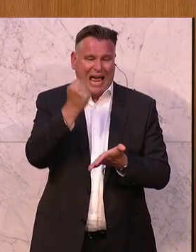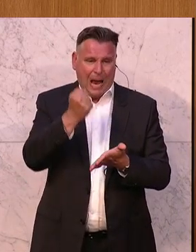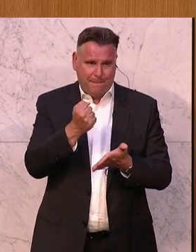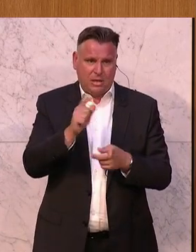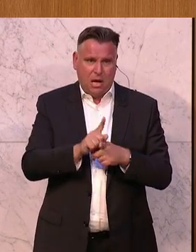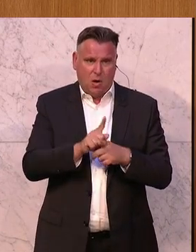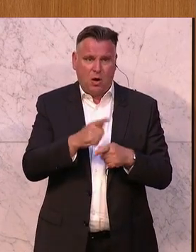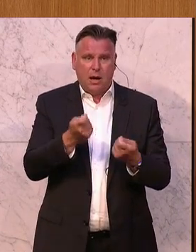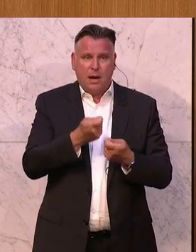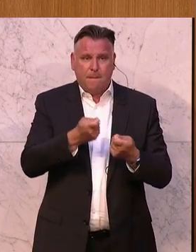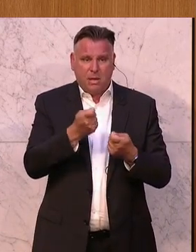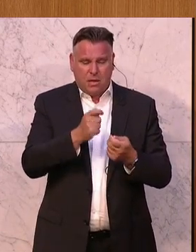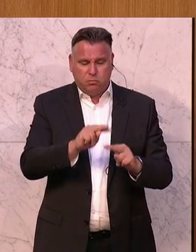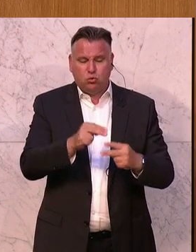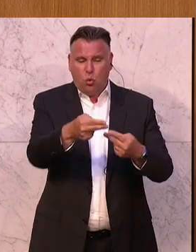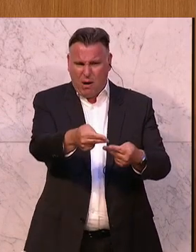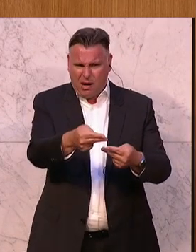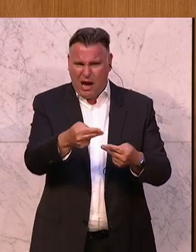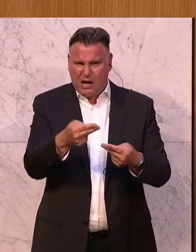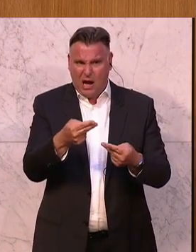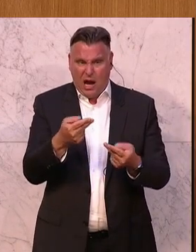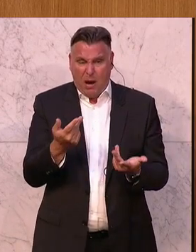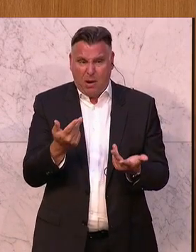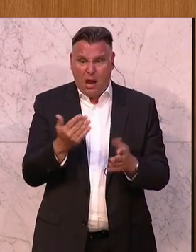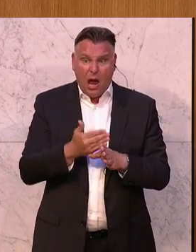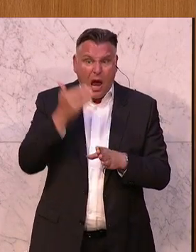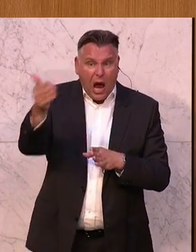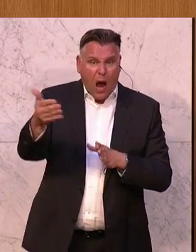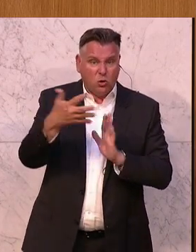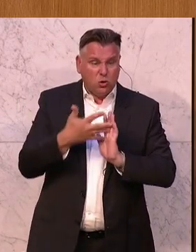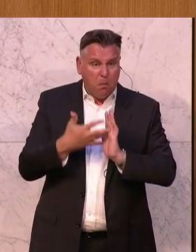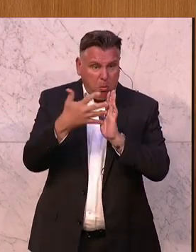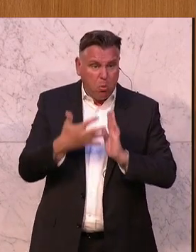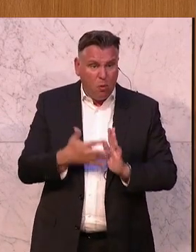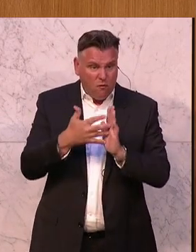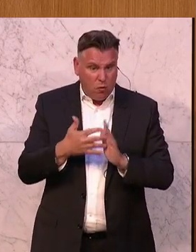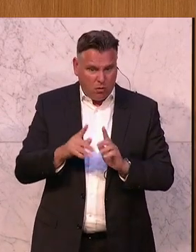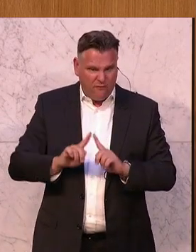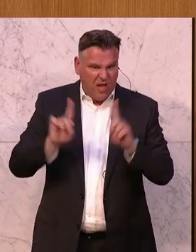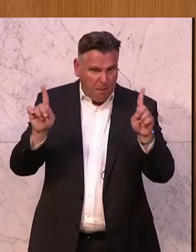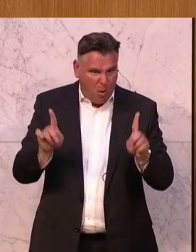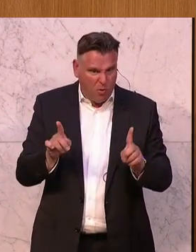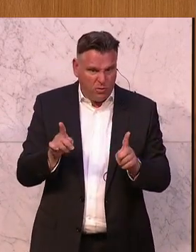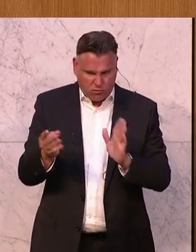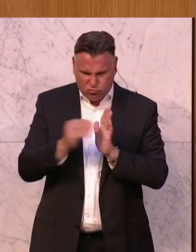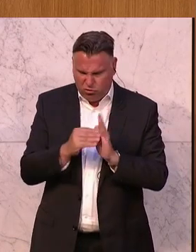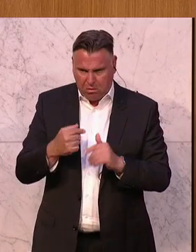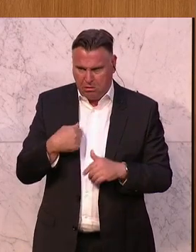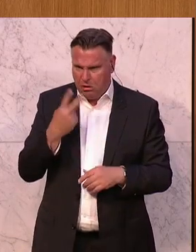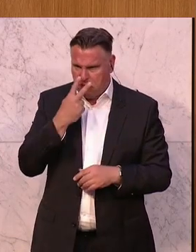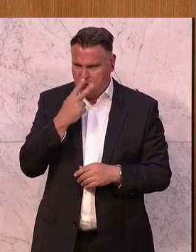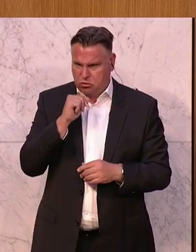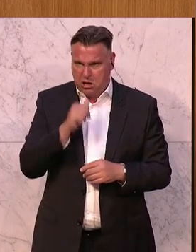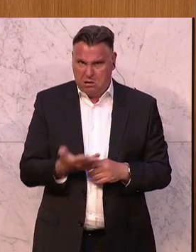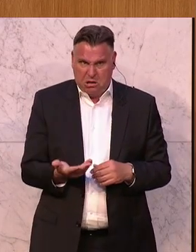Betriebsübergangs. Warum dann gleich jede Außenprüfung gesetzlich verboten wird, erschließt sich mir nicht, weil es könnte ja